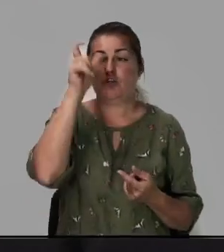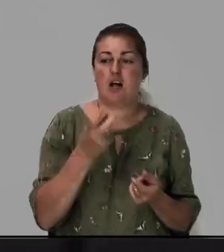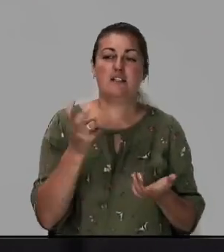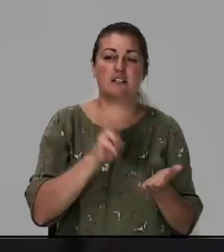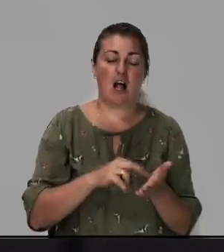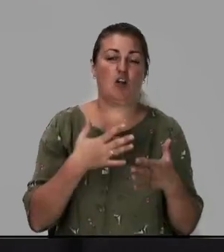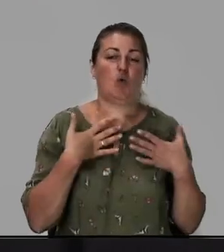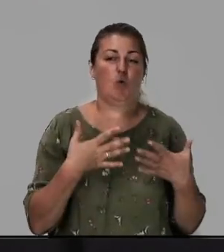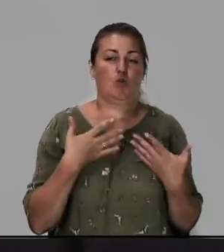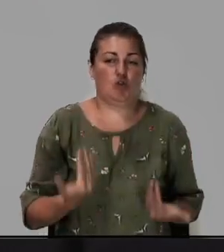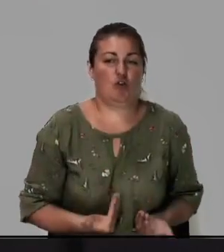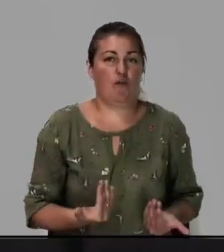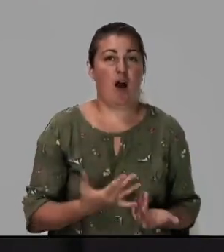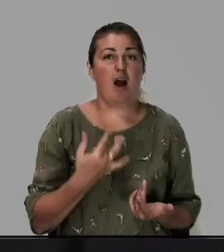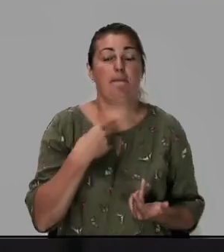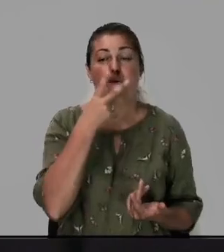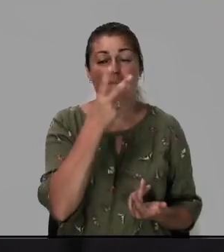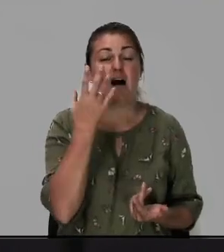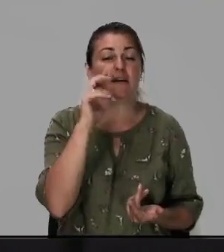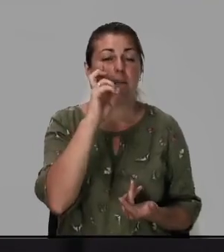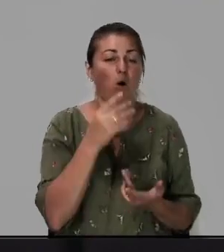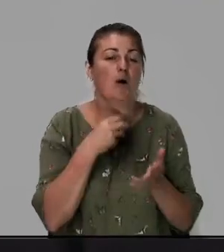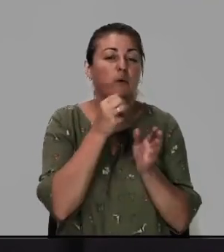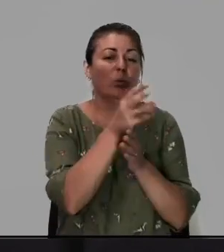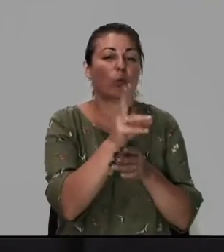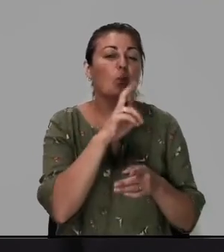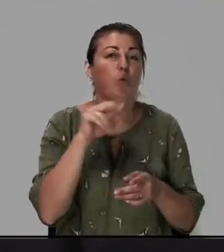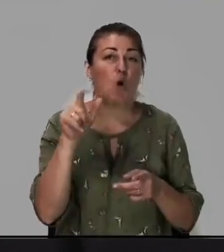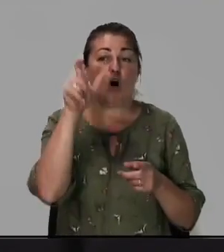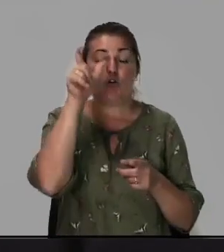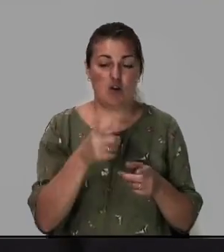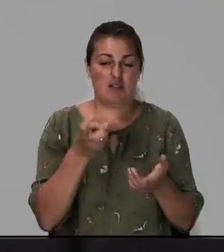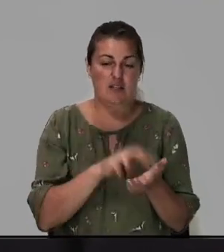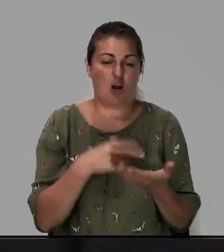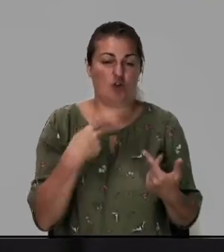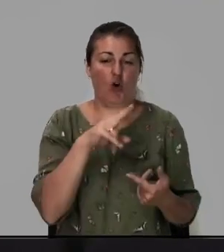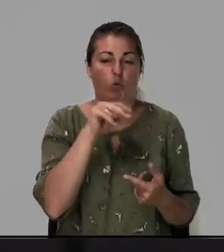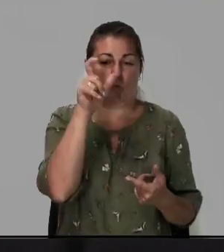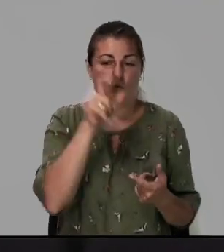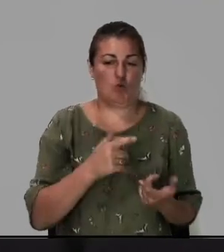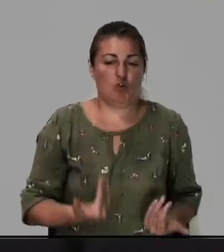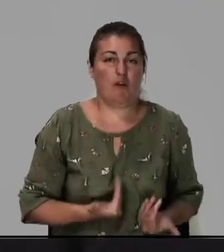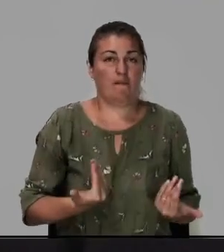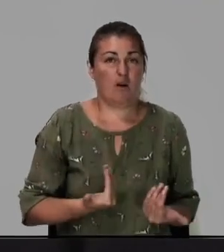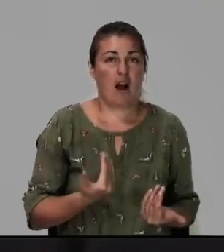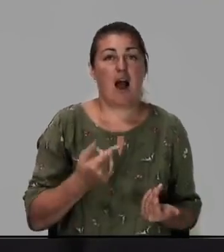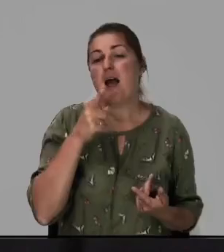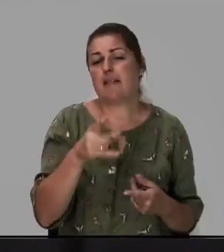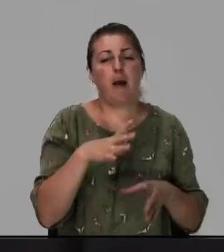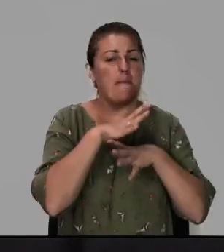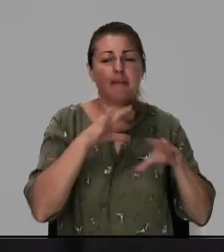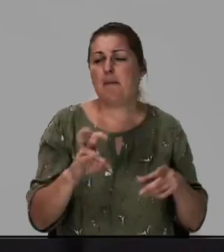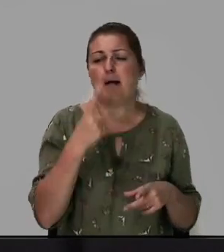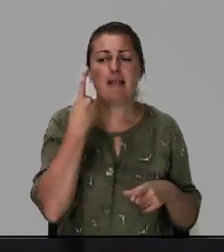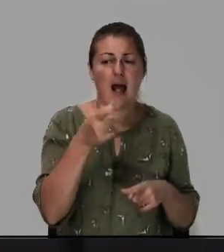Мы видим, когда Бог дунул дух, человек стал душой живою, и там не было ни одного